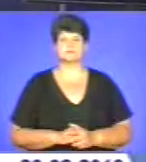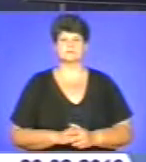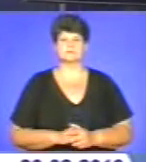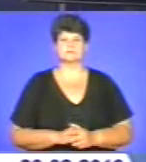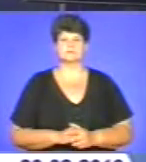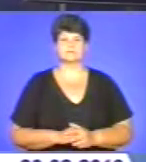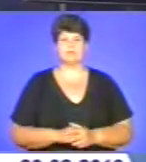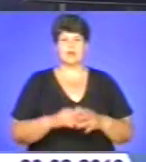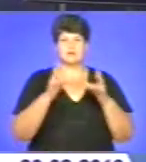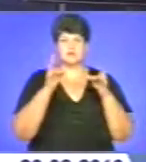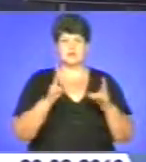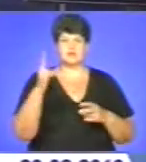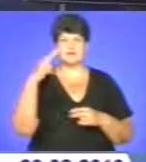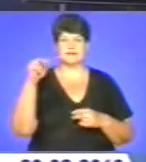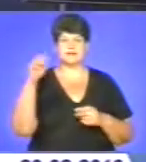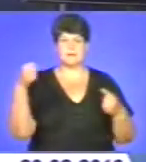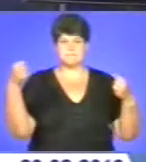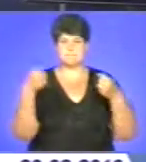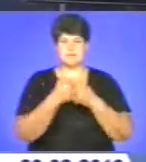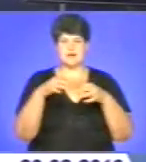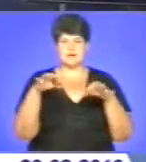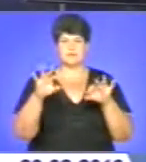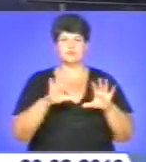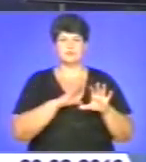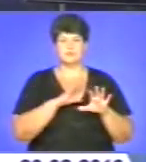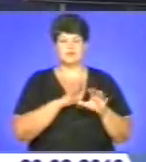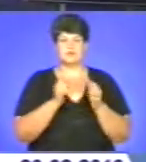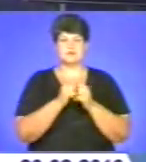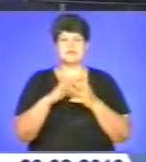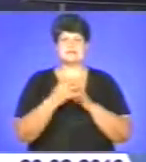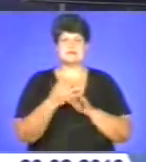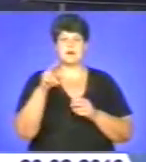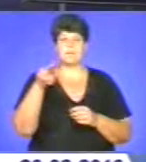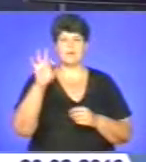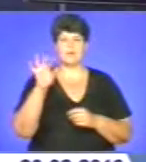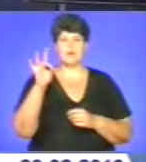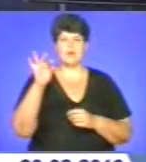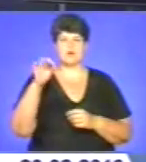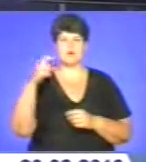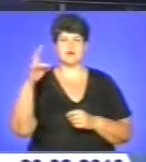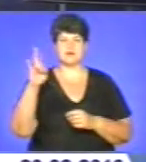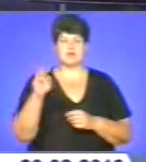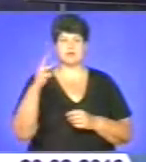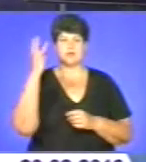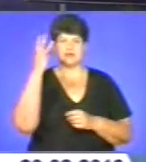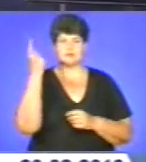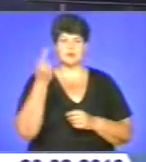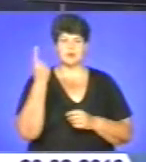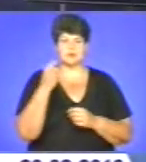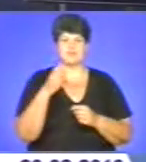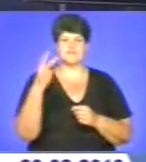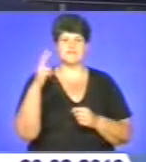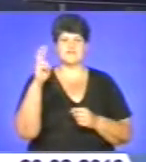Трагічне ДТП сталося сьогодні зранку поблизу села Порохня Волочицького району Хмельницької області на 209-му